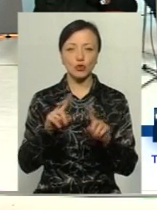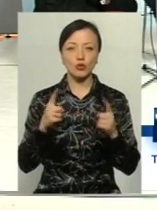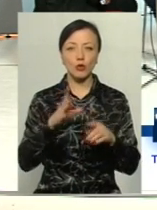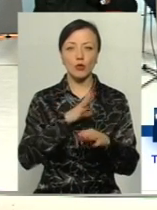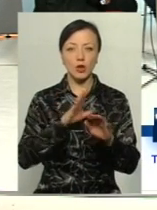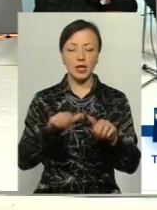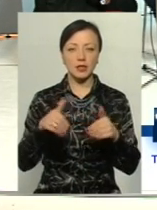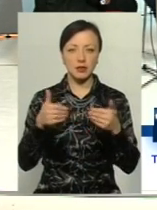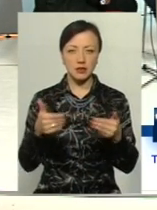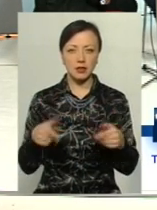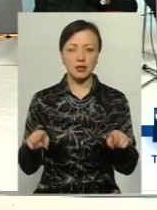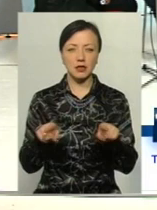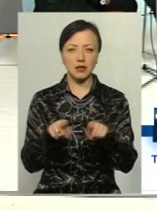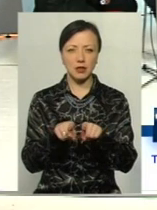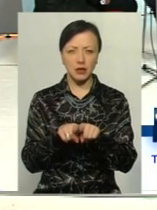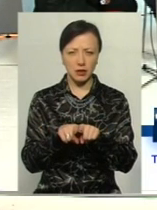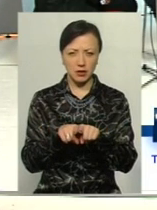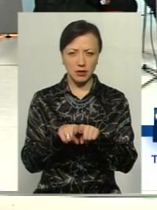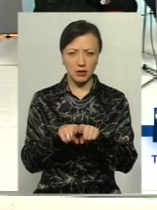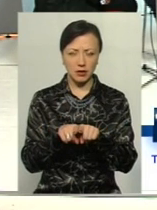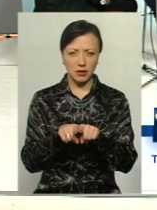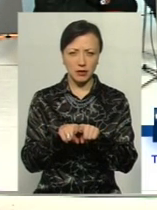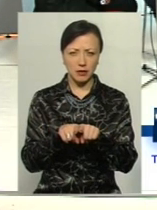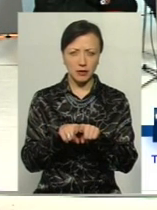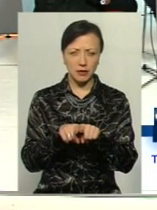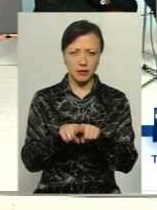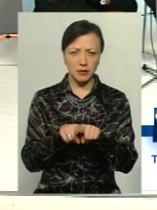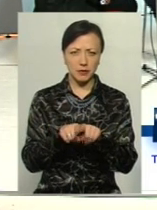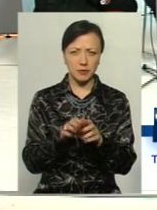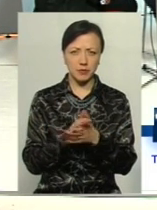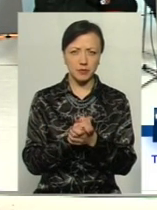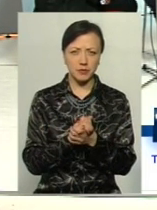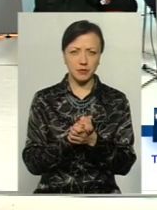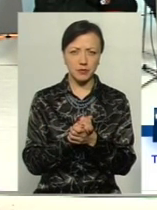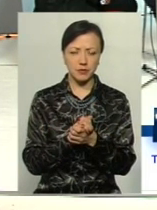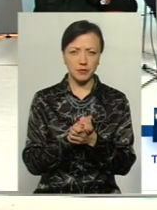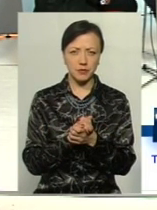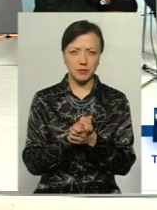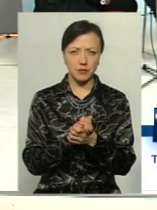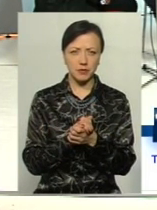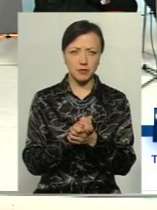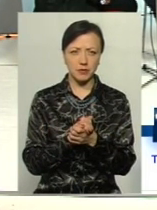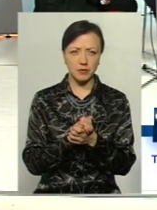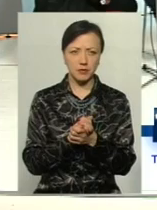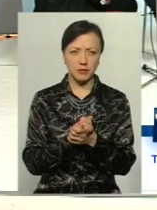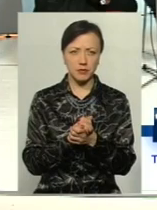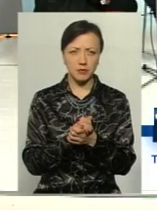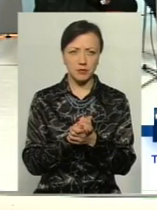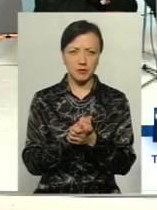кількість заказу батькою поприцнацій були відсторонені від цієї діца? Сергій Морозов. Не